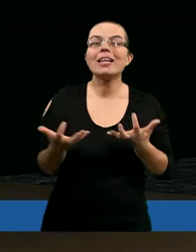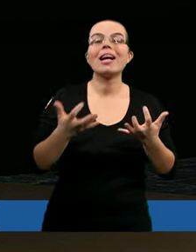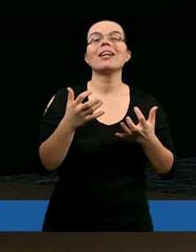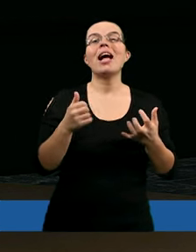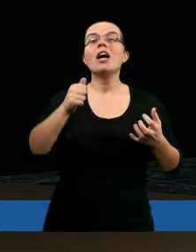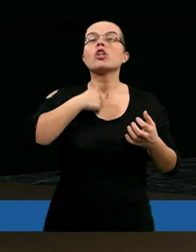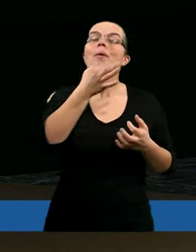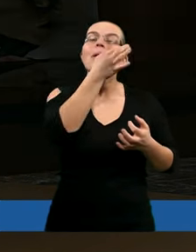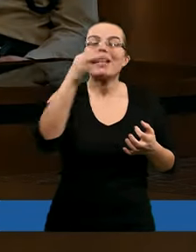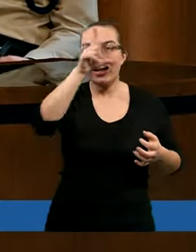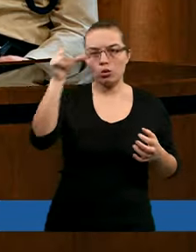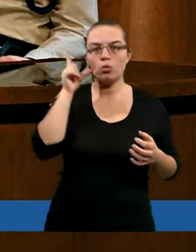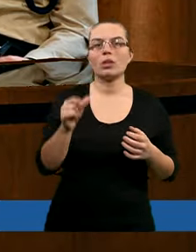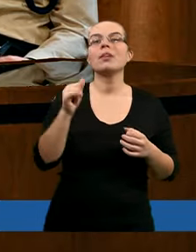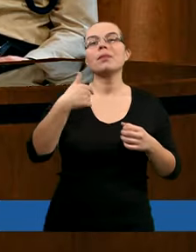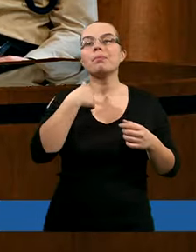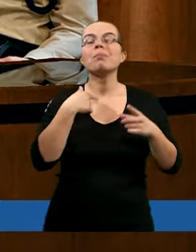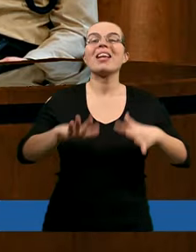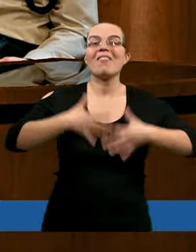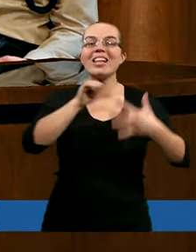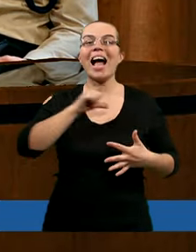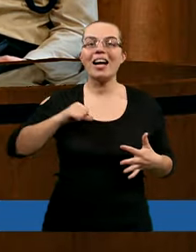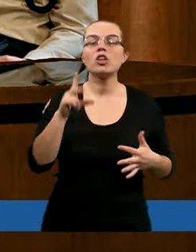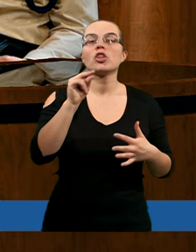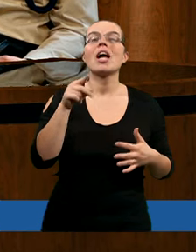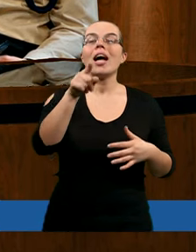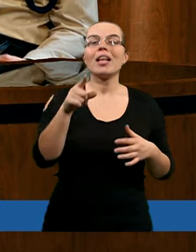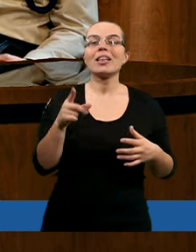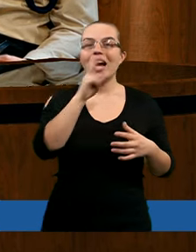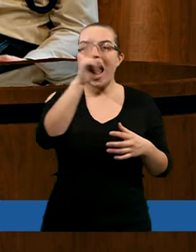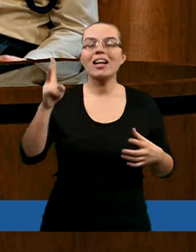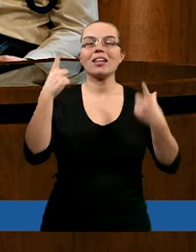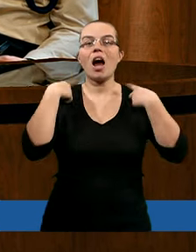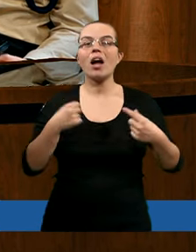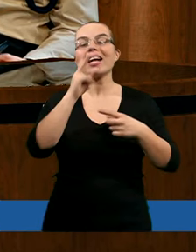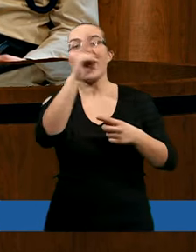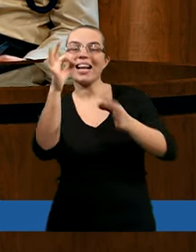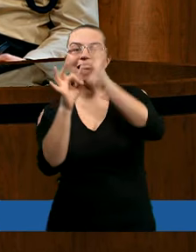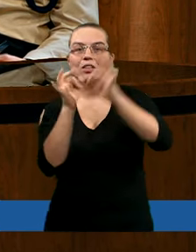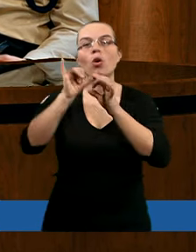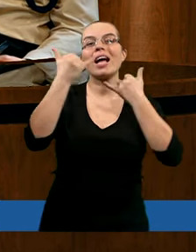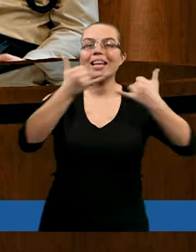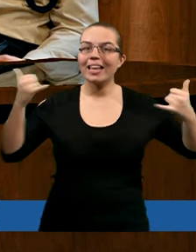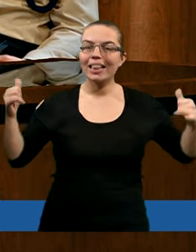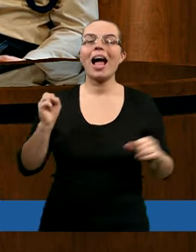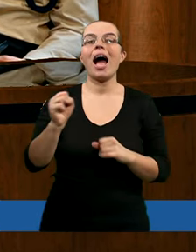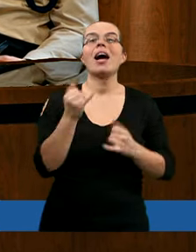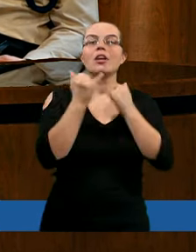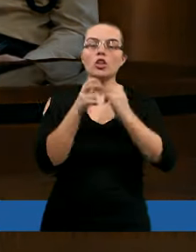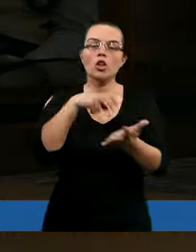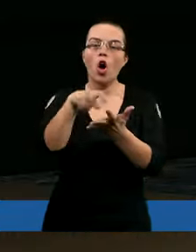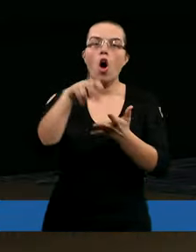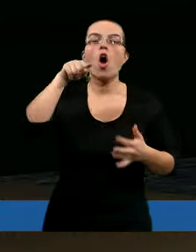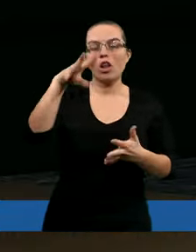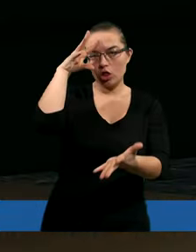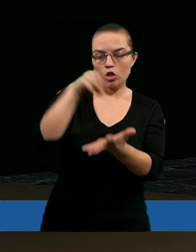potężny i może wszystko. Też wydaje mi się, że każda historia jest inna, jeżeli chodzi o te